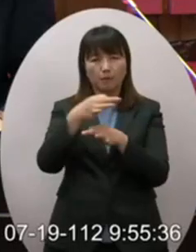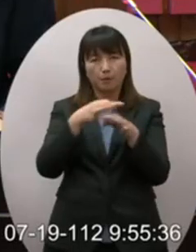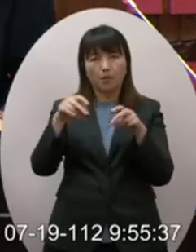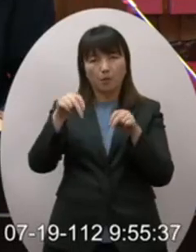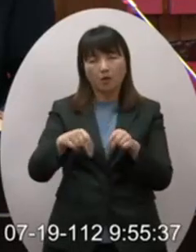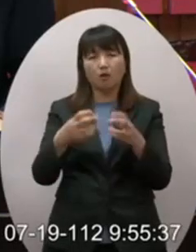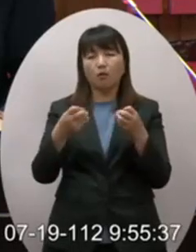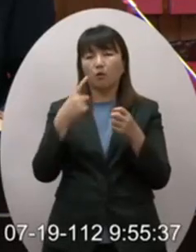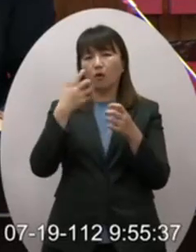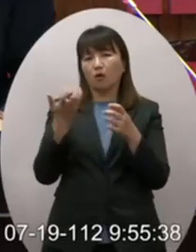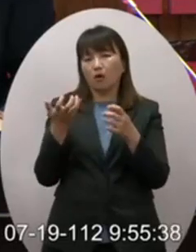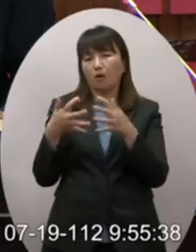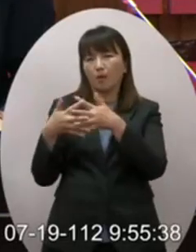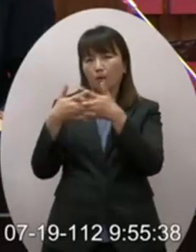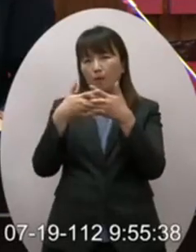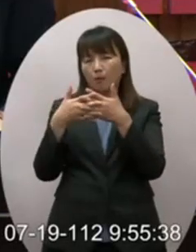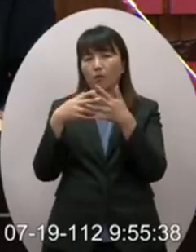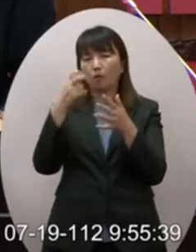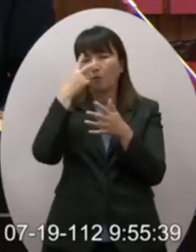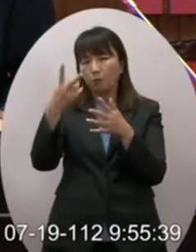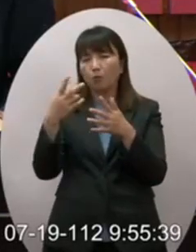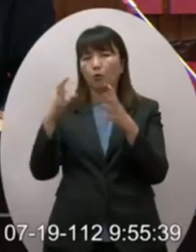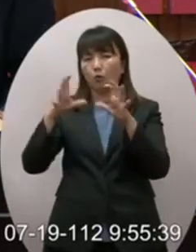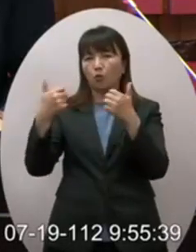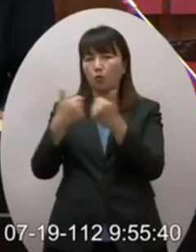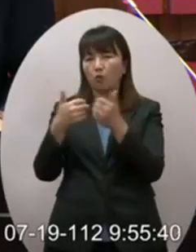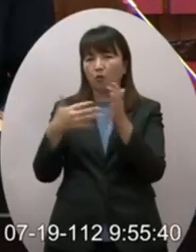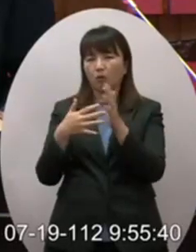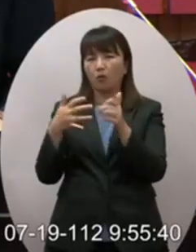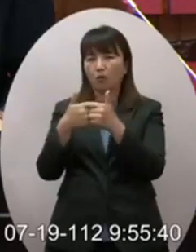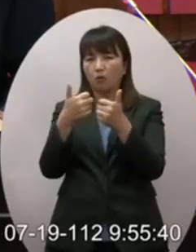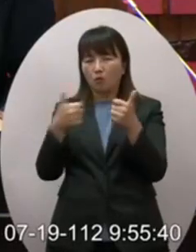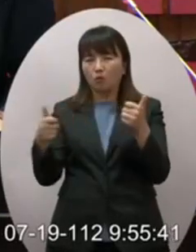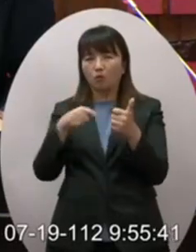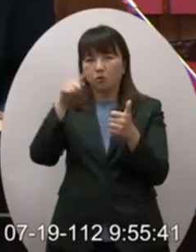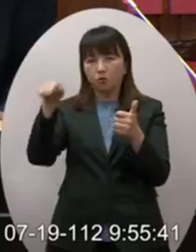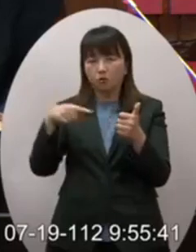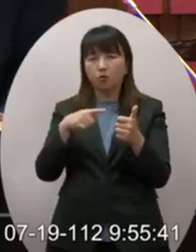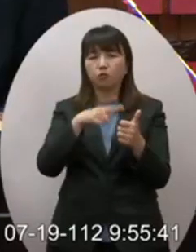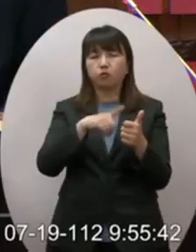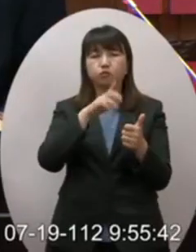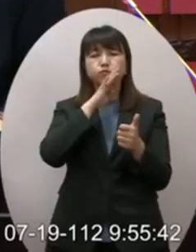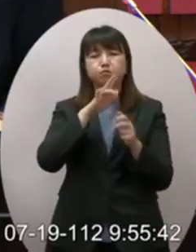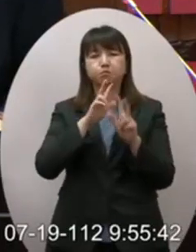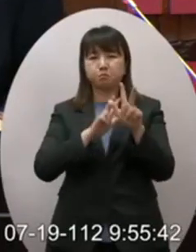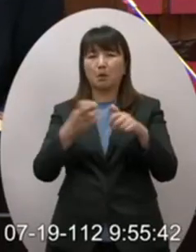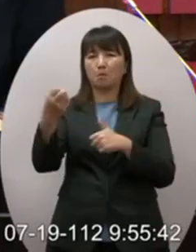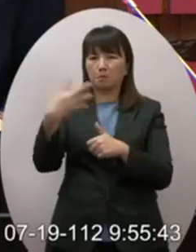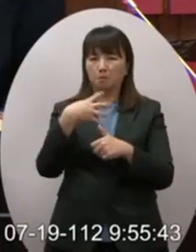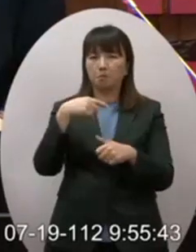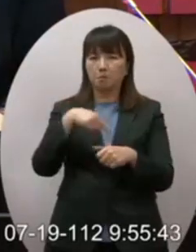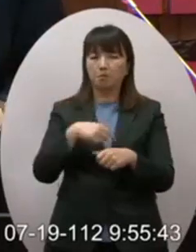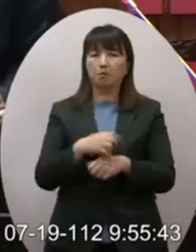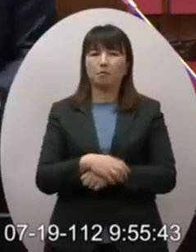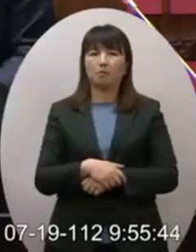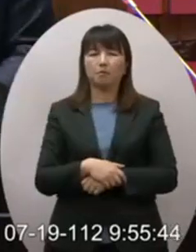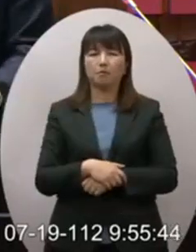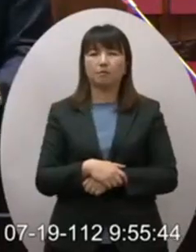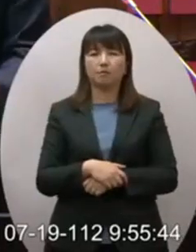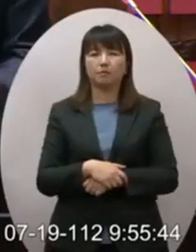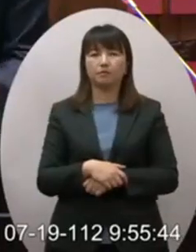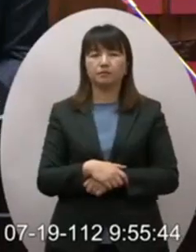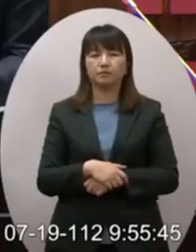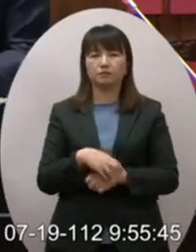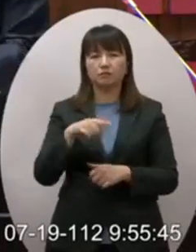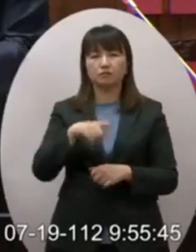我剛從美國國會拜訪回來美國國會議員非常Candy你講的非常坦率跟我們講是啊本來